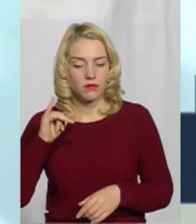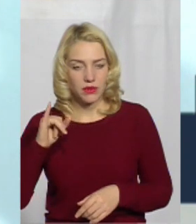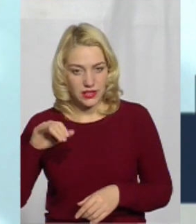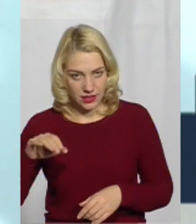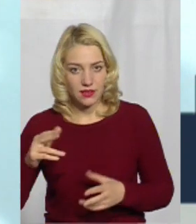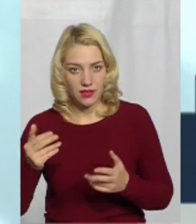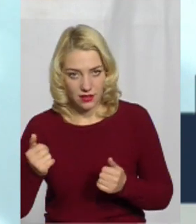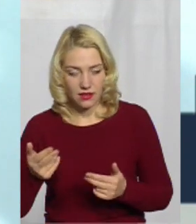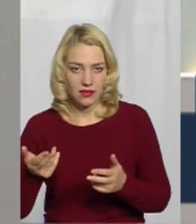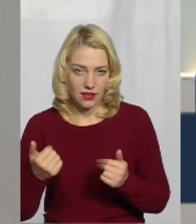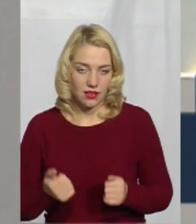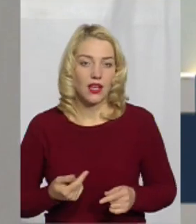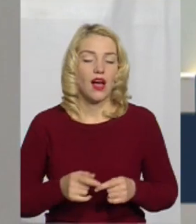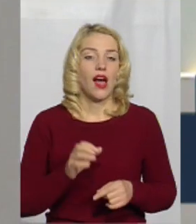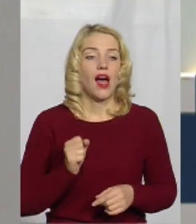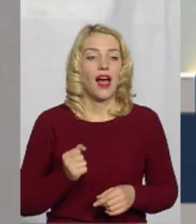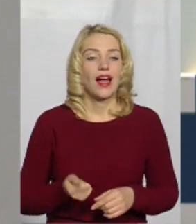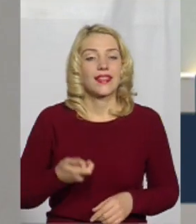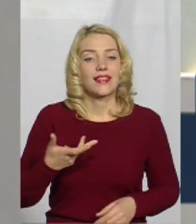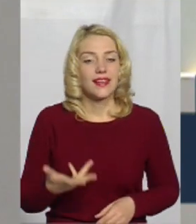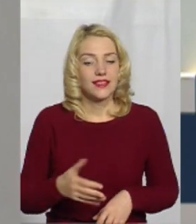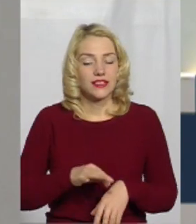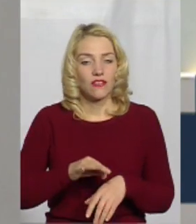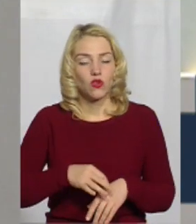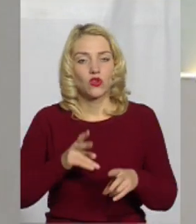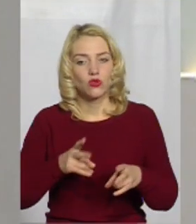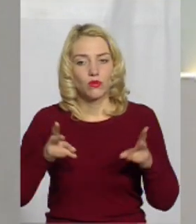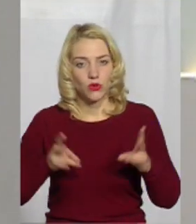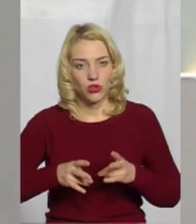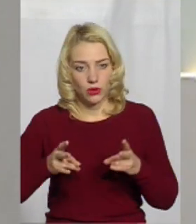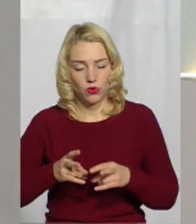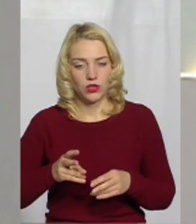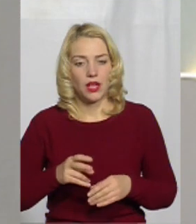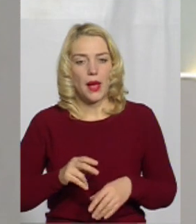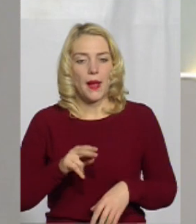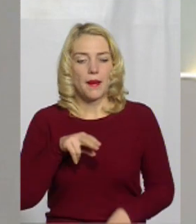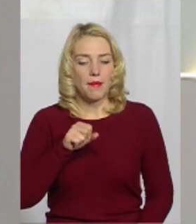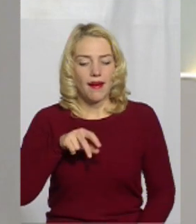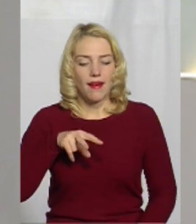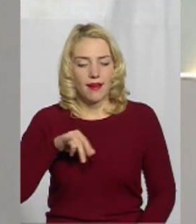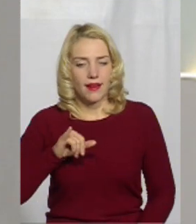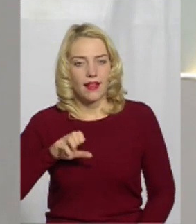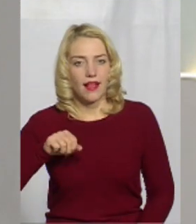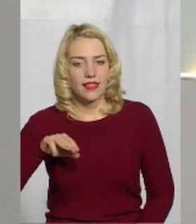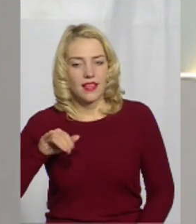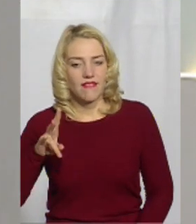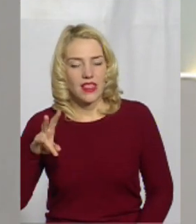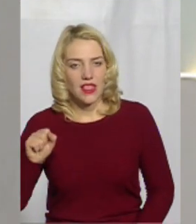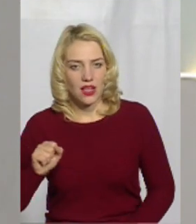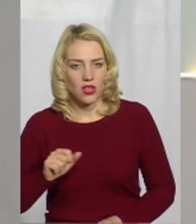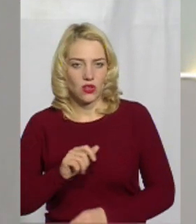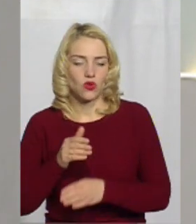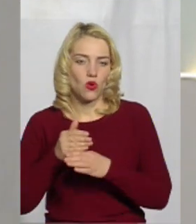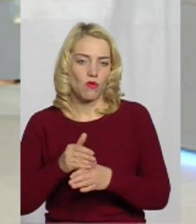А кількість хворих, ті, які потребують паліативної допомоги, от зараз ви сказали більше